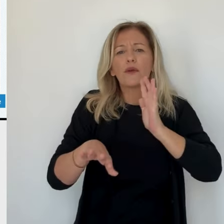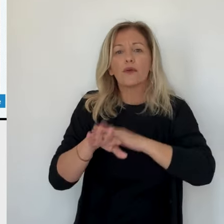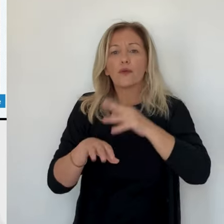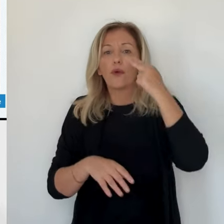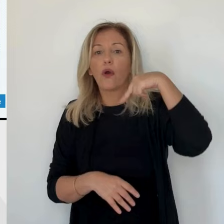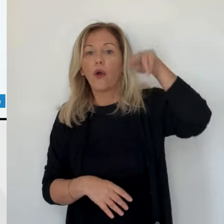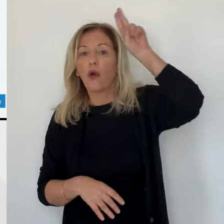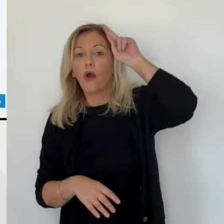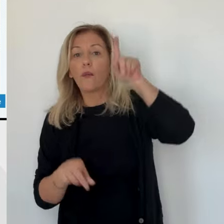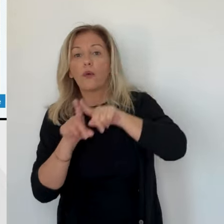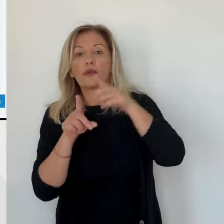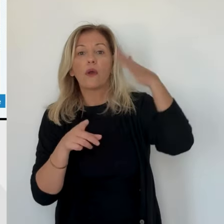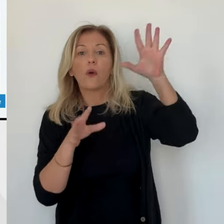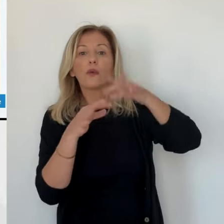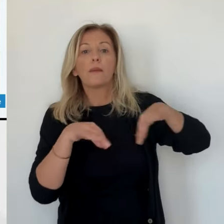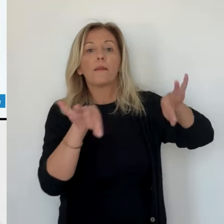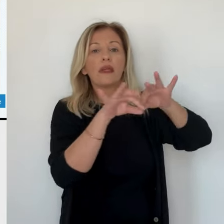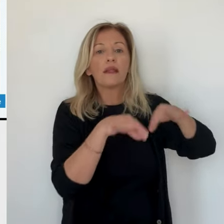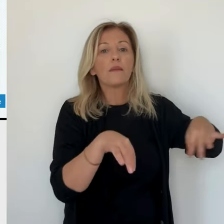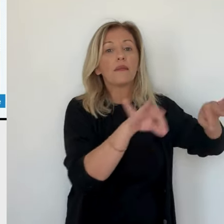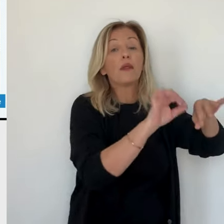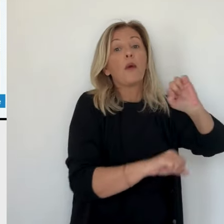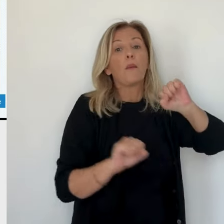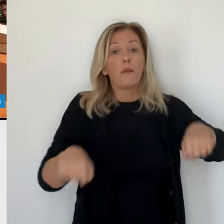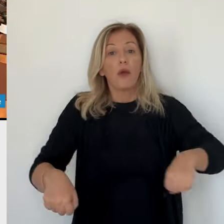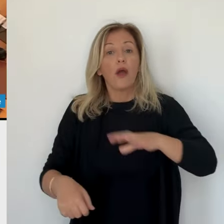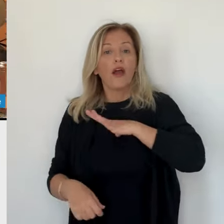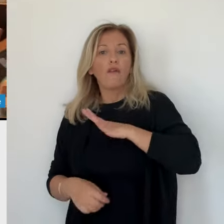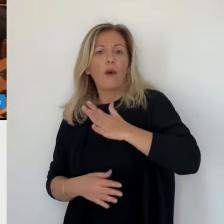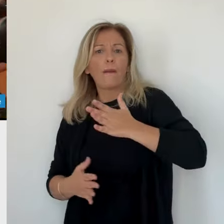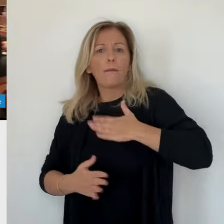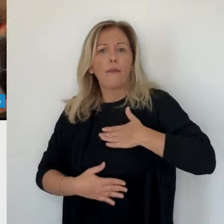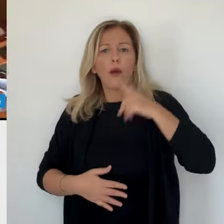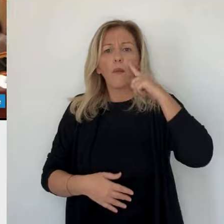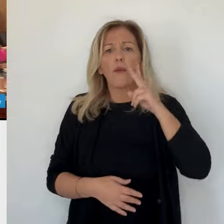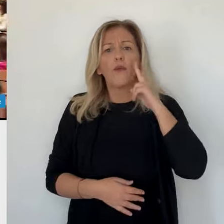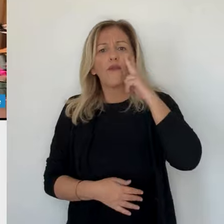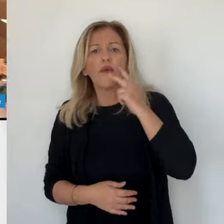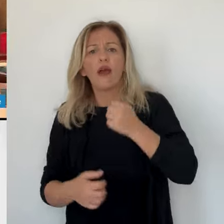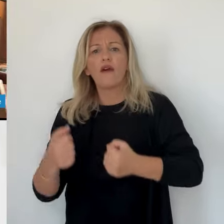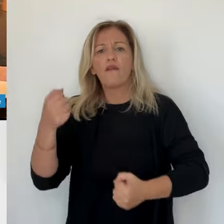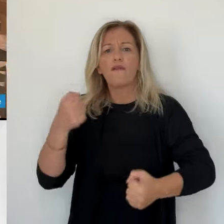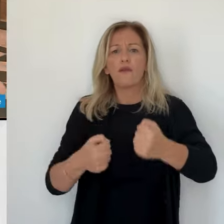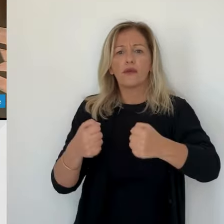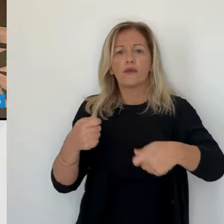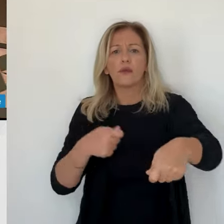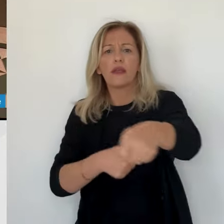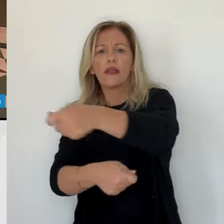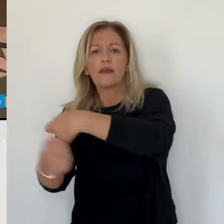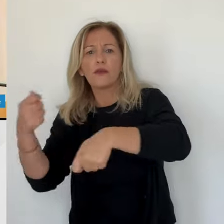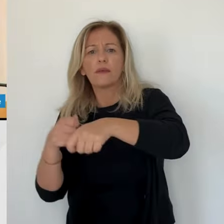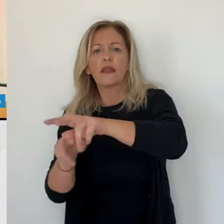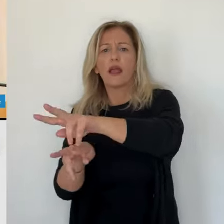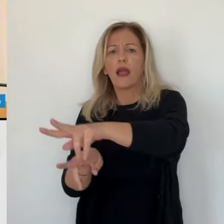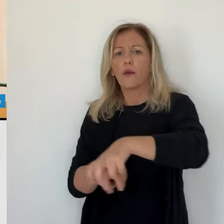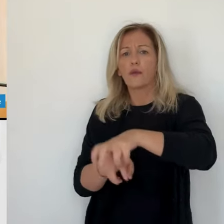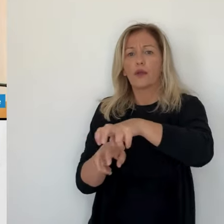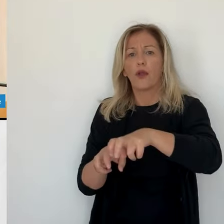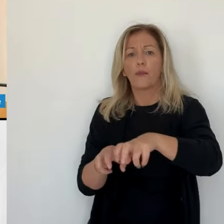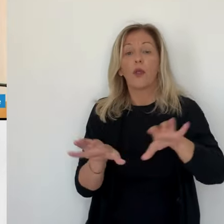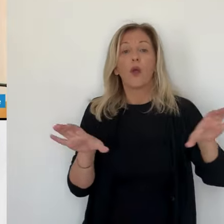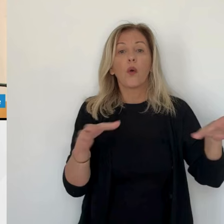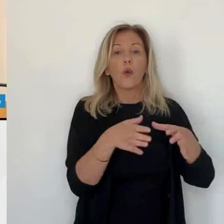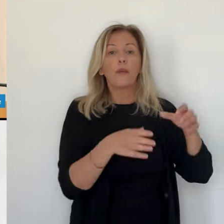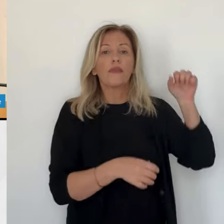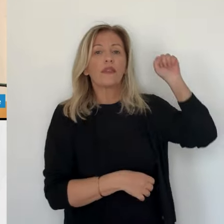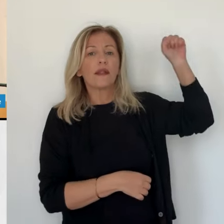craindre pour nos voitures, peut craindre pour notre économie, pour notre agriculture. Chez les nationalistes, le rejet de Donald Trump est bien plus marqué. Si